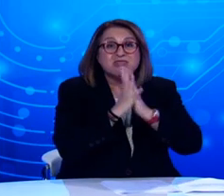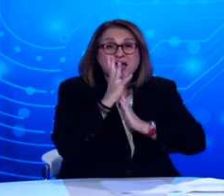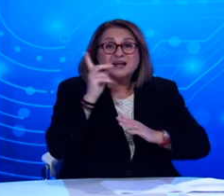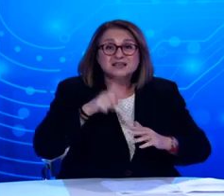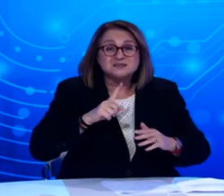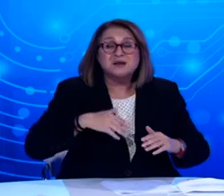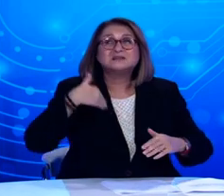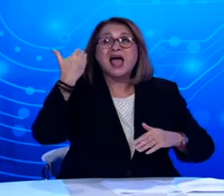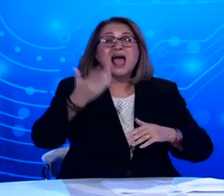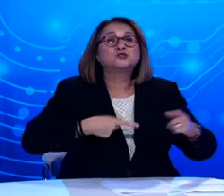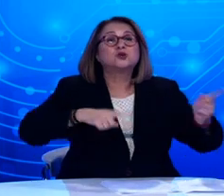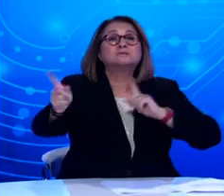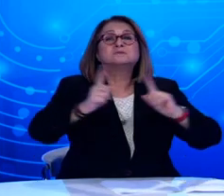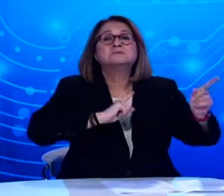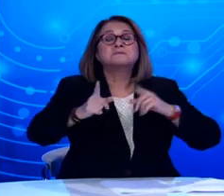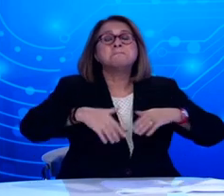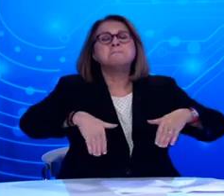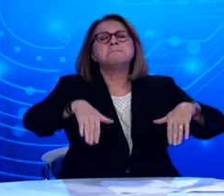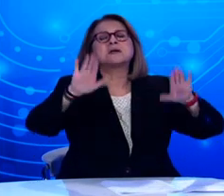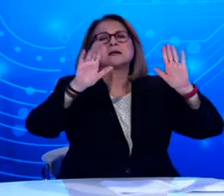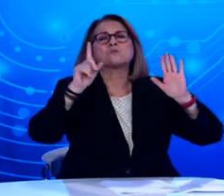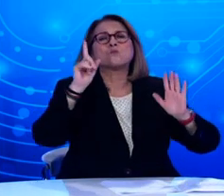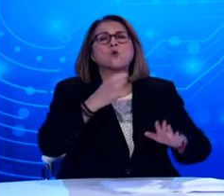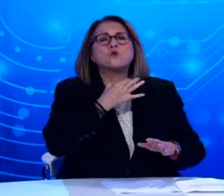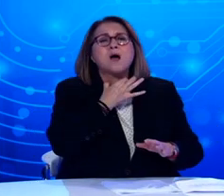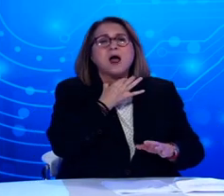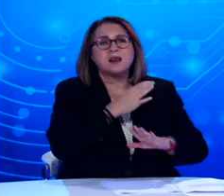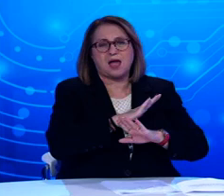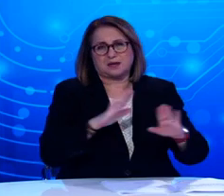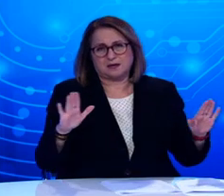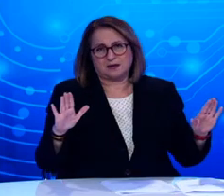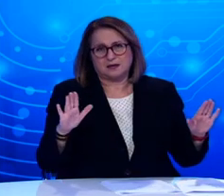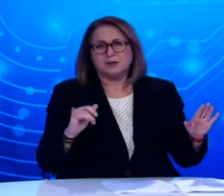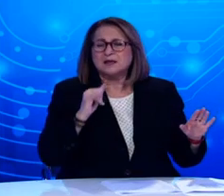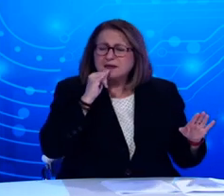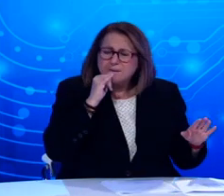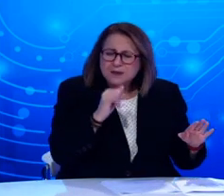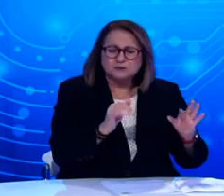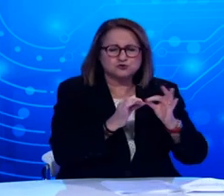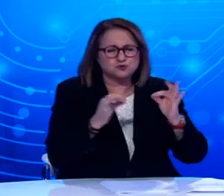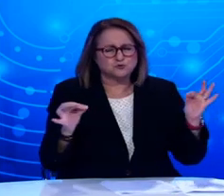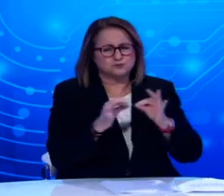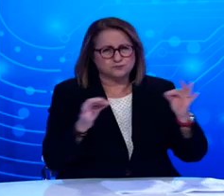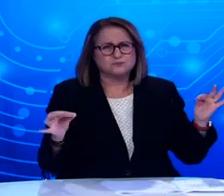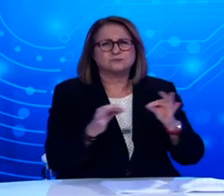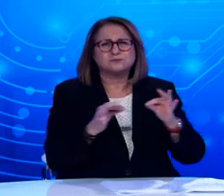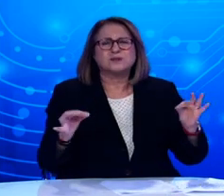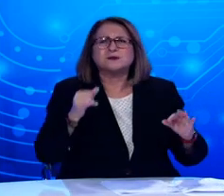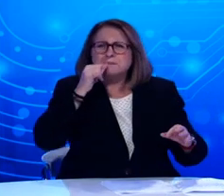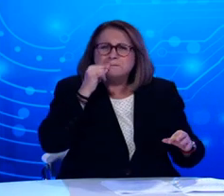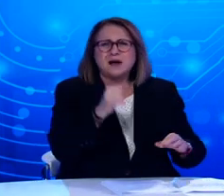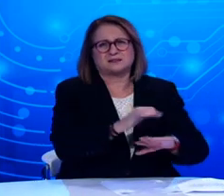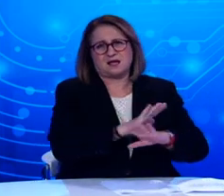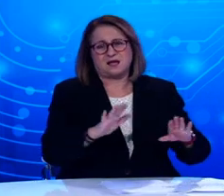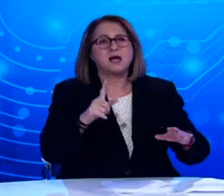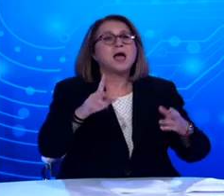μετακινήσεις τους στις απολύτως αναγκαίες, λαμβάνοντας πάντα τα κατάλληλα μέτρα προστασίας. Να αποφεύγουν την επαφή